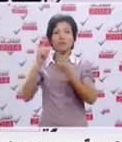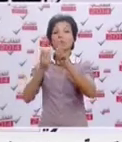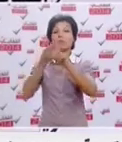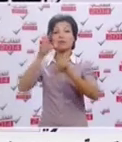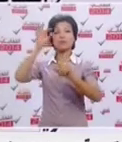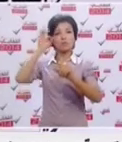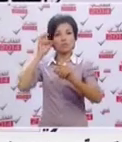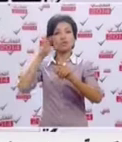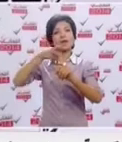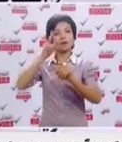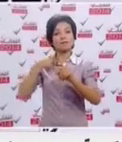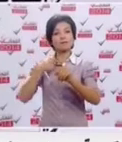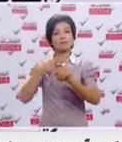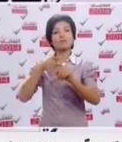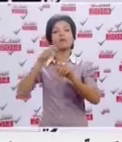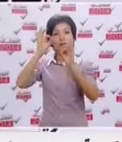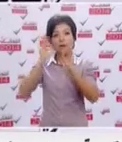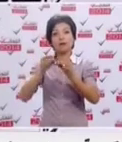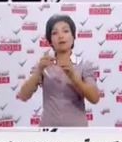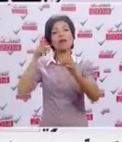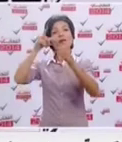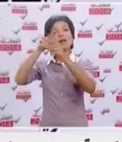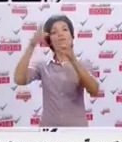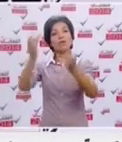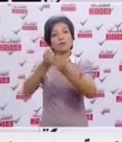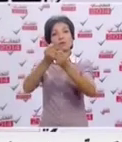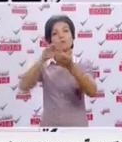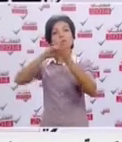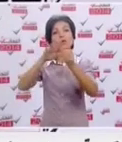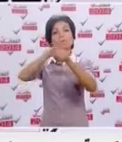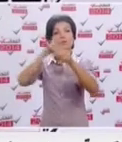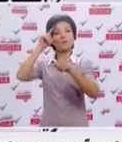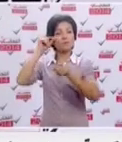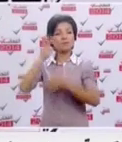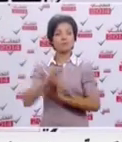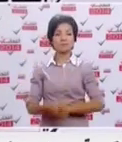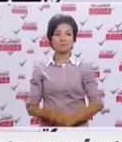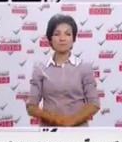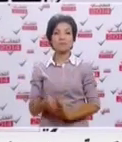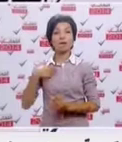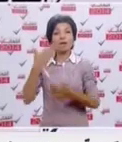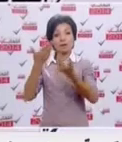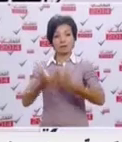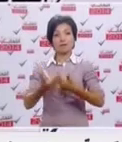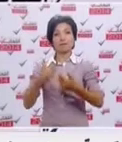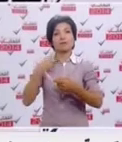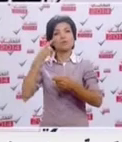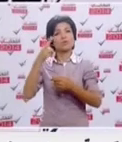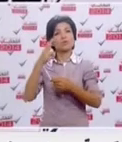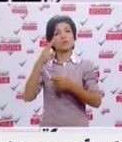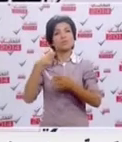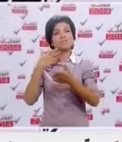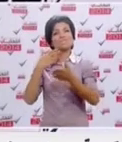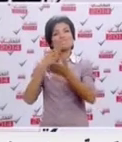تونس بسفة عامة وكذلك خدمة لأهلي وناسي ومالية في سيدي بوزيد ولأني لاحظت أن